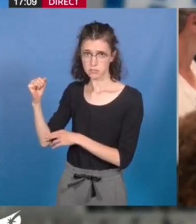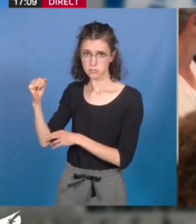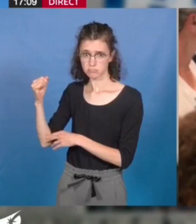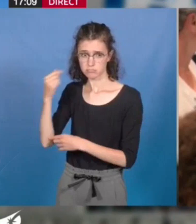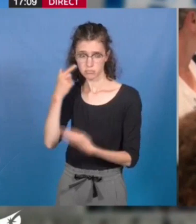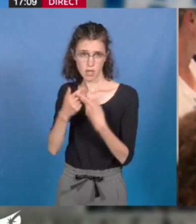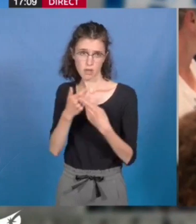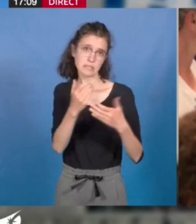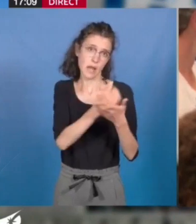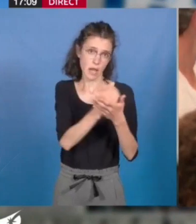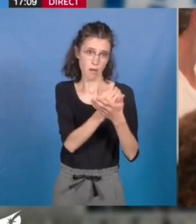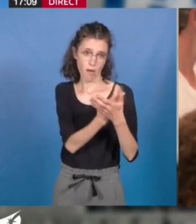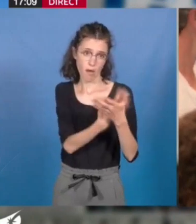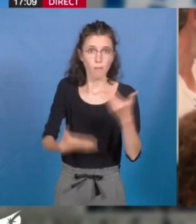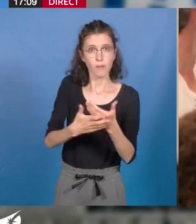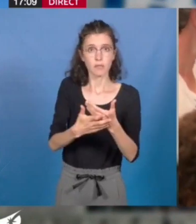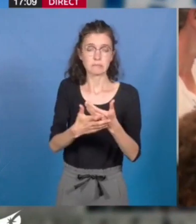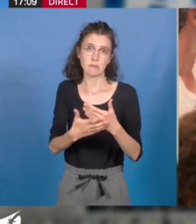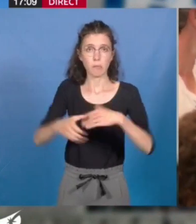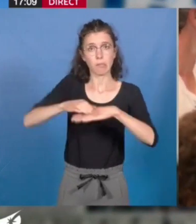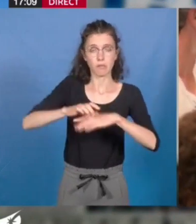devons-nous pas envisager cette prime pour notre personnel ?